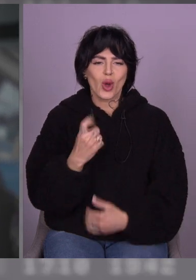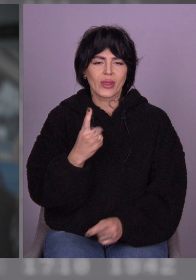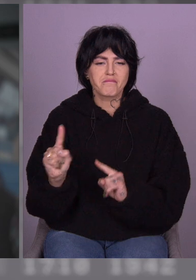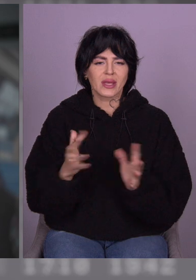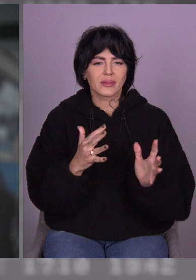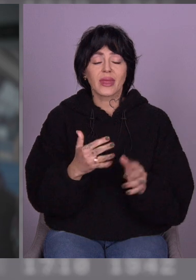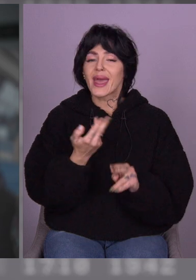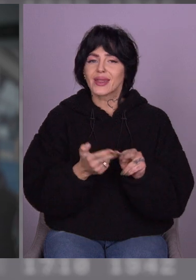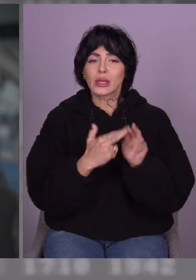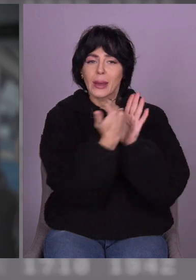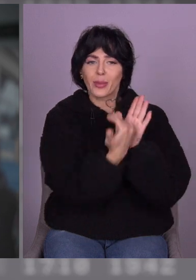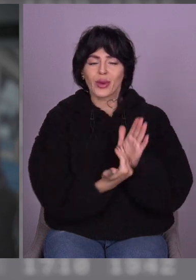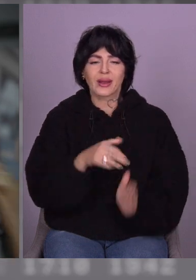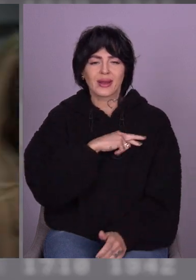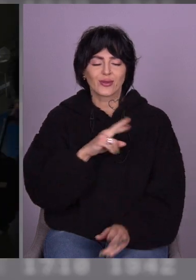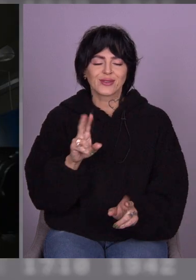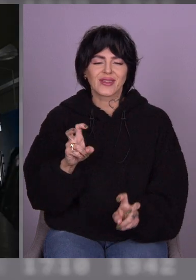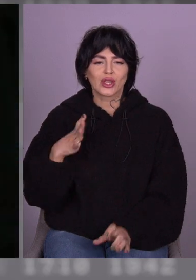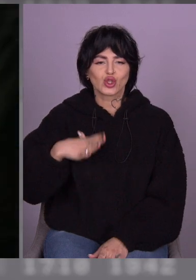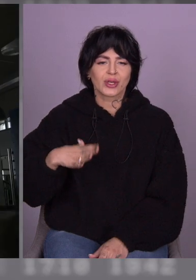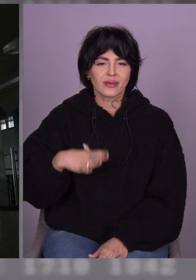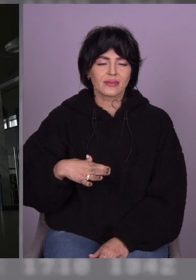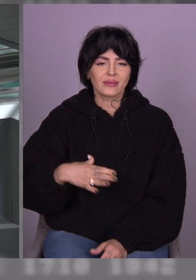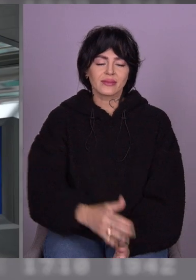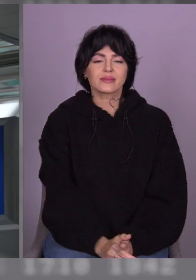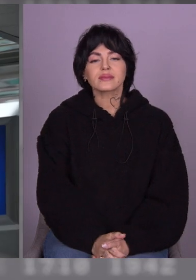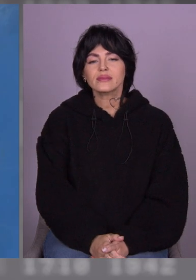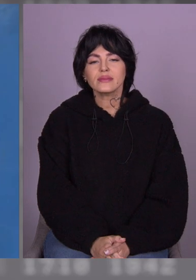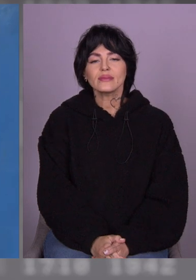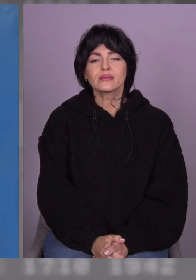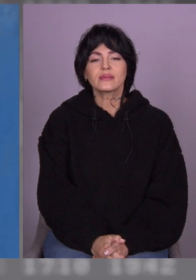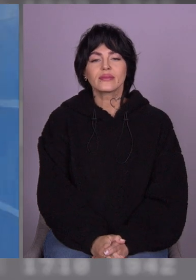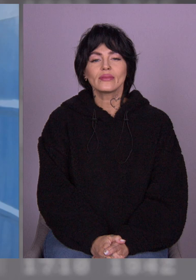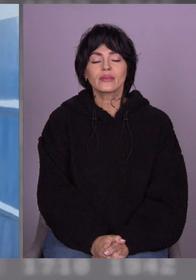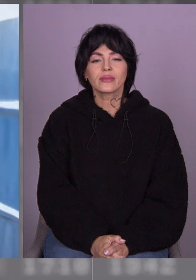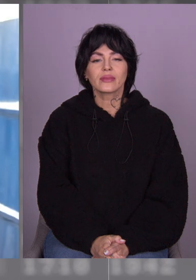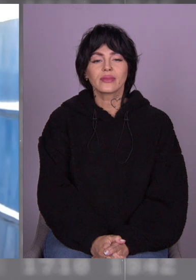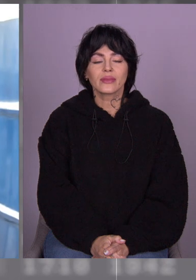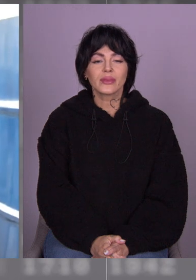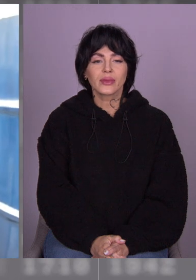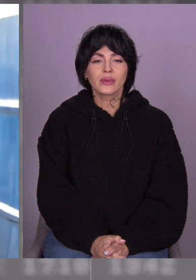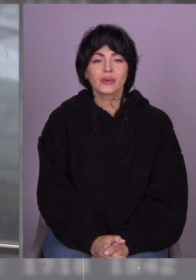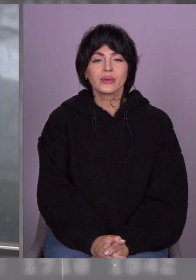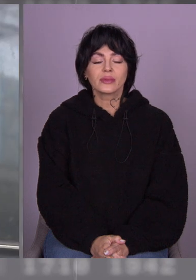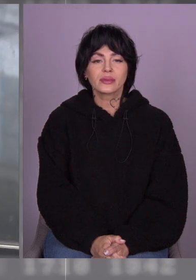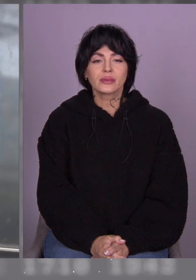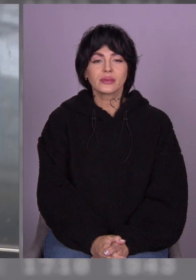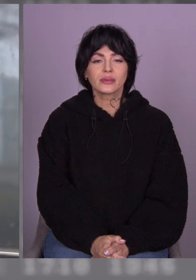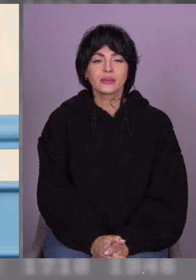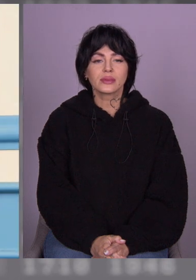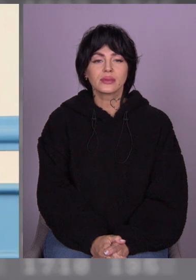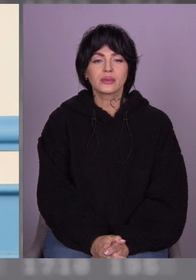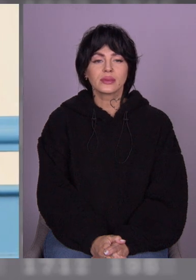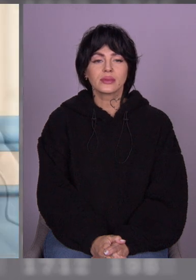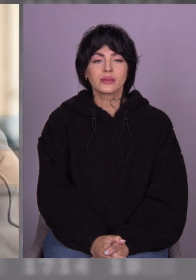Це проєкт «Дочекаюся». Я дочекаюся тебе, дочекаюся, без